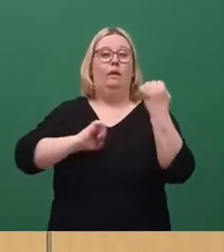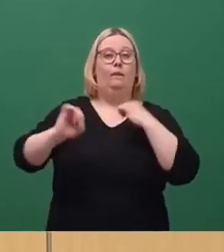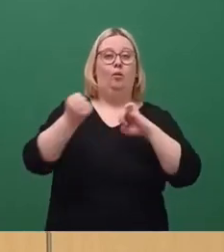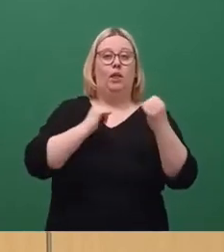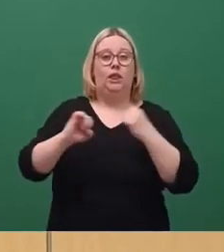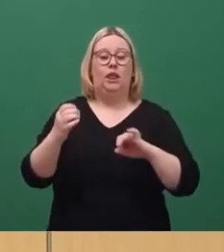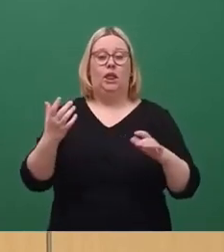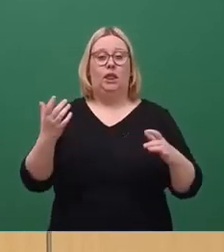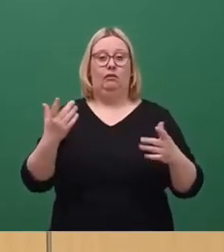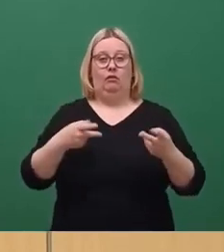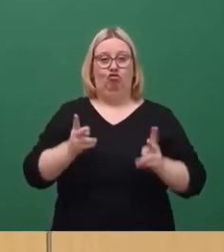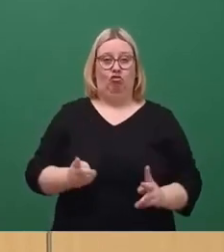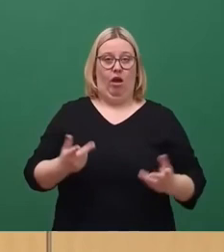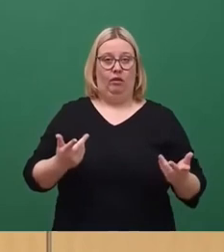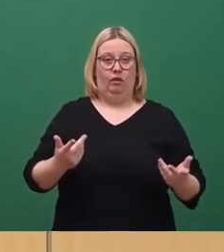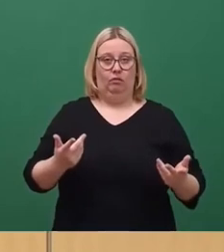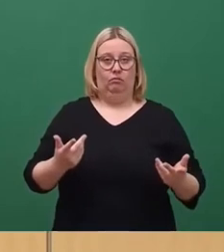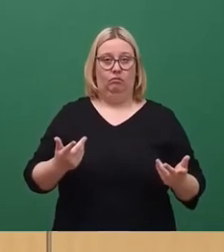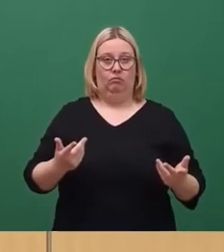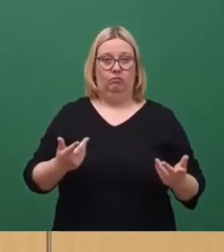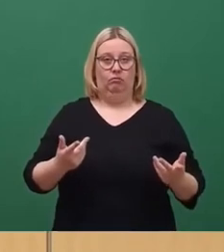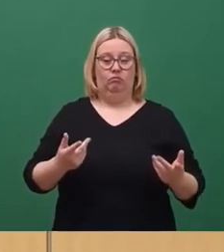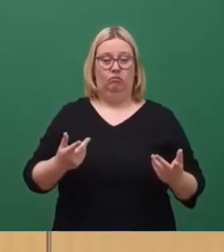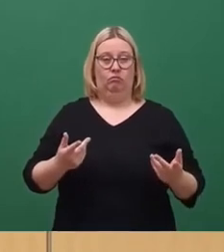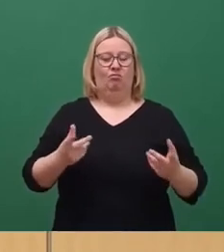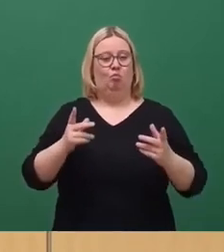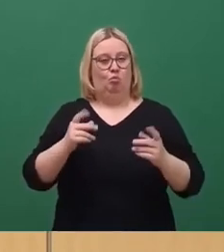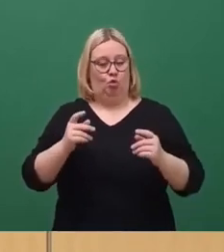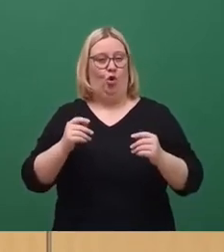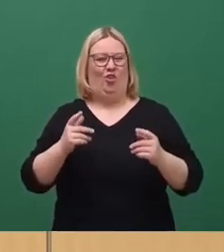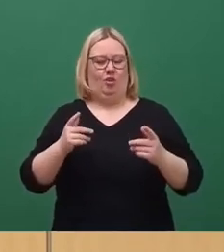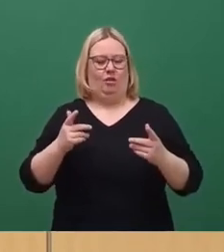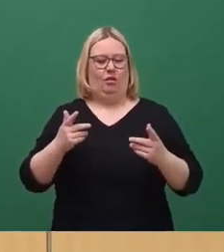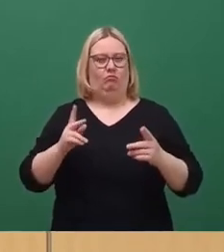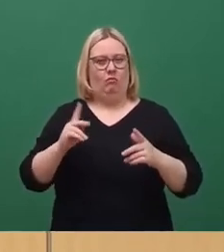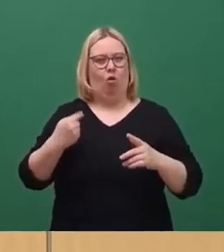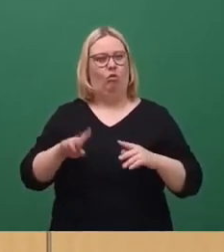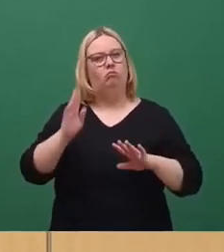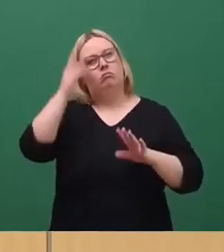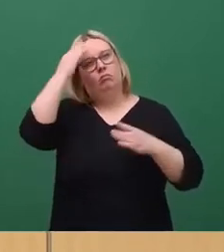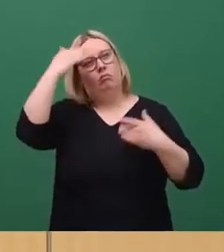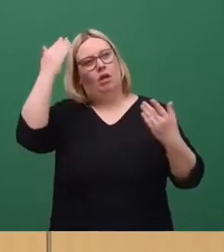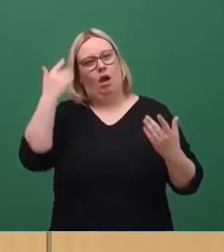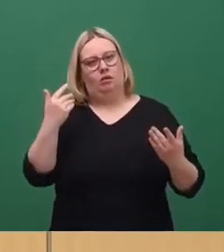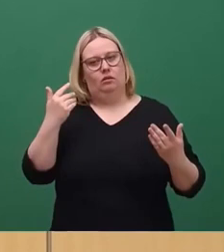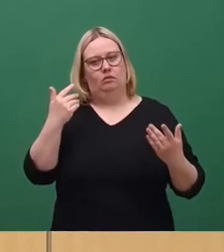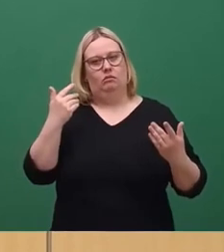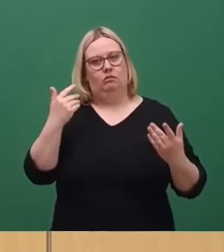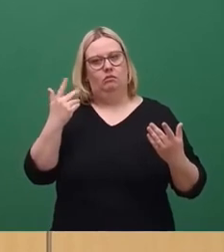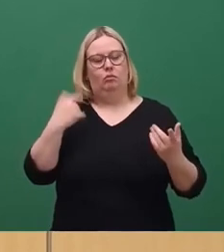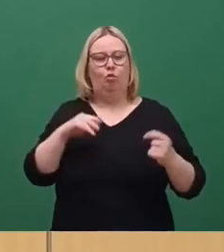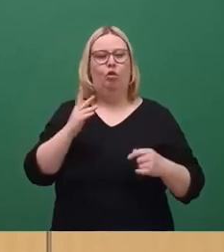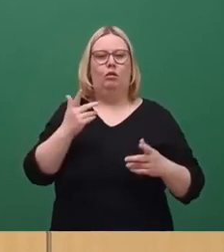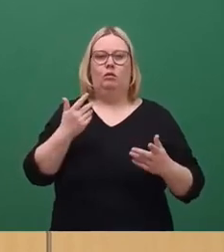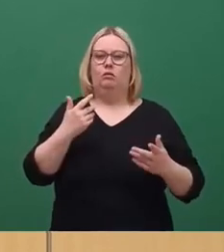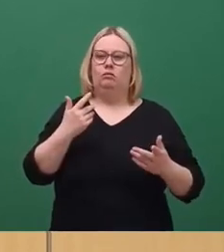in der Stadt, dann folgt daraus rein logisch, dass man ein Bekenntnis abgeben muss zum Ausbau